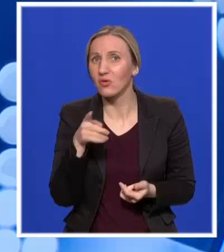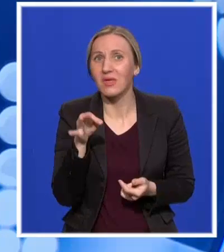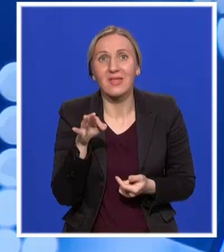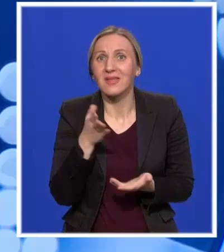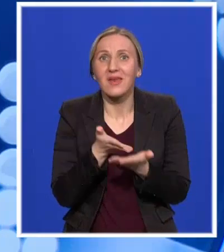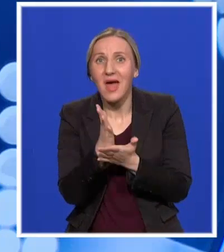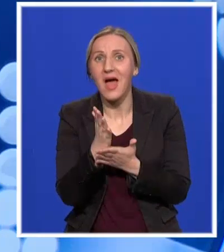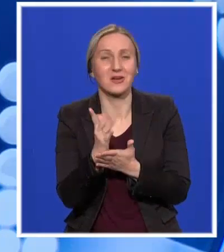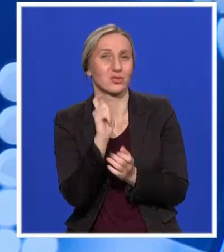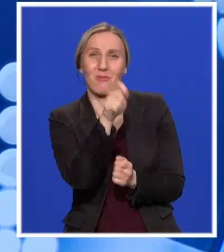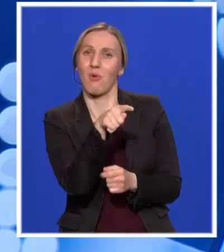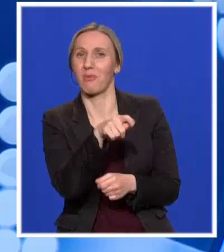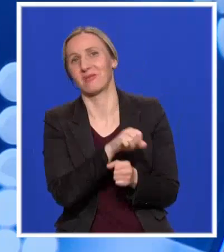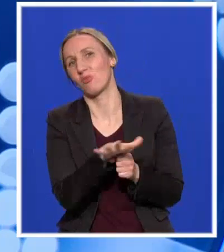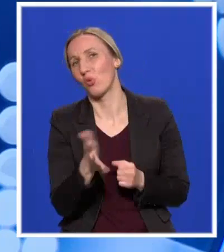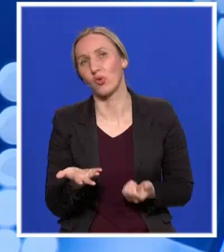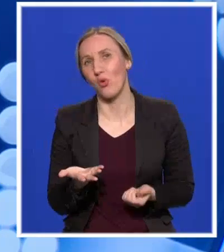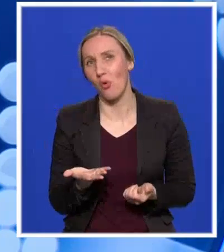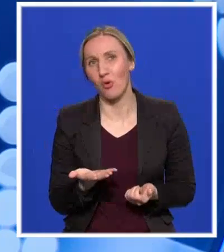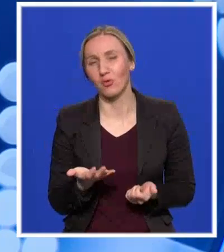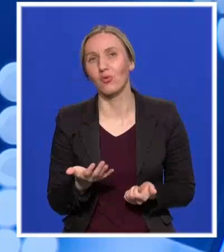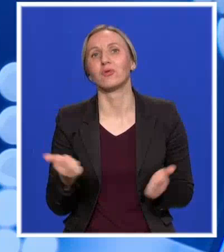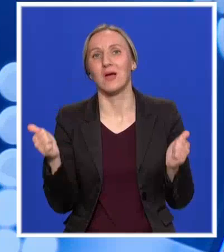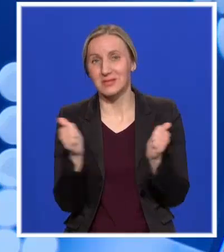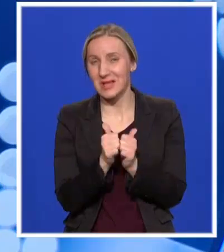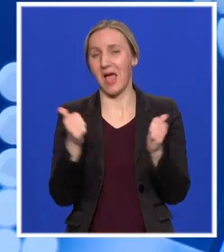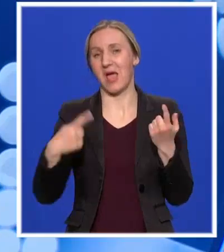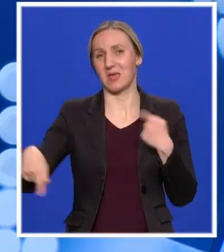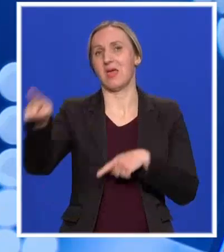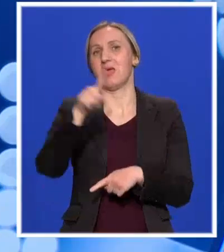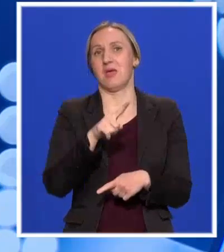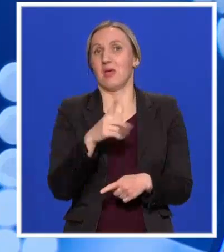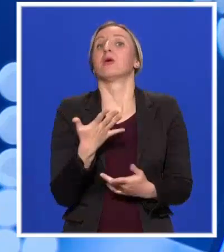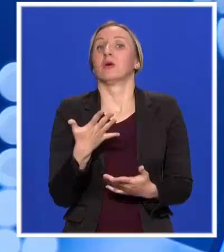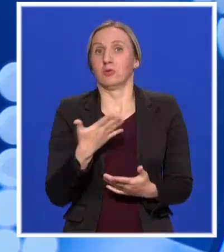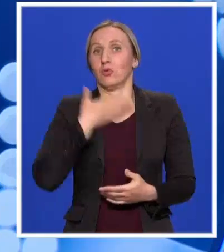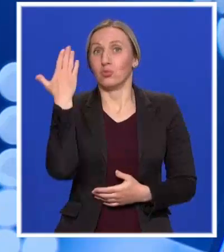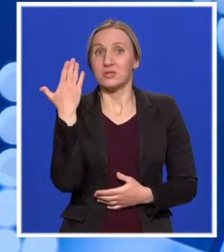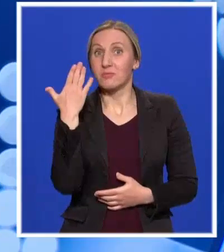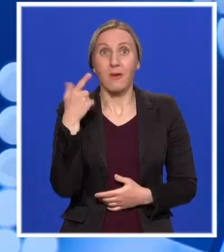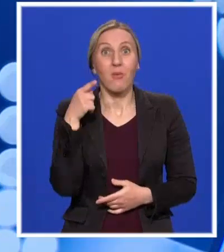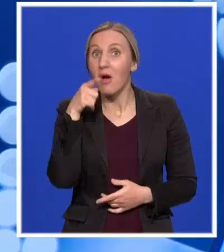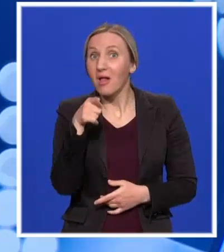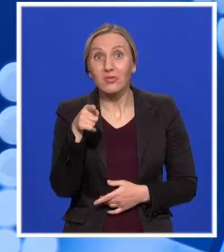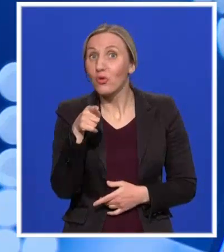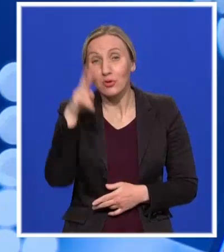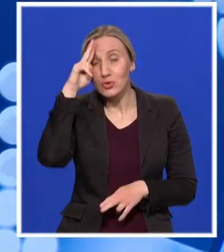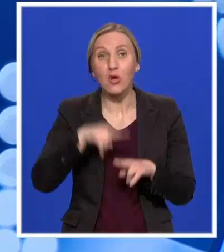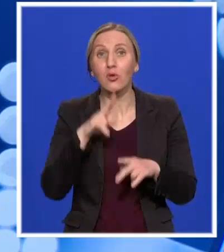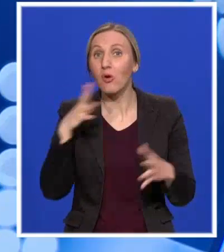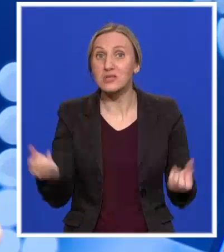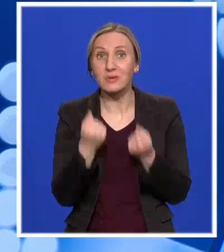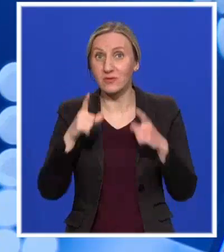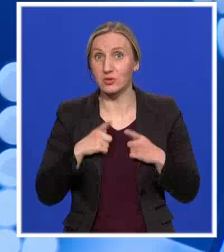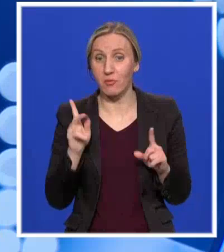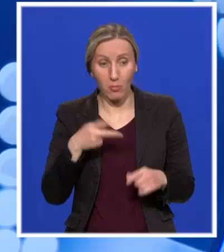pobedimo ovu bolest, da pobedimo virus, da izađemo zajednički kao pobednici, da poštuju to, jer to su mere koje spašavaju život. Mi moramo da imamo odgovorosti